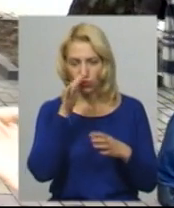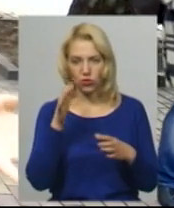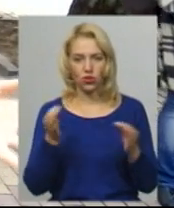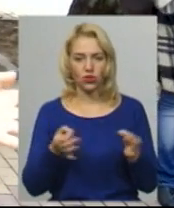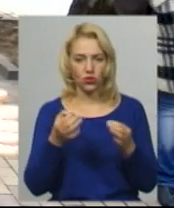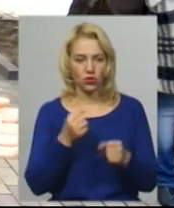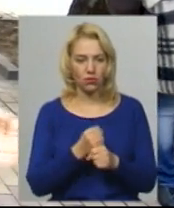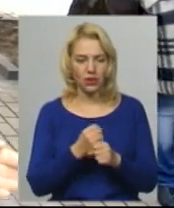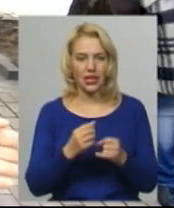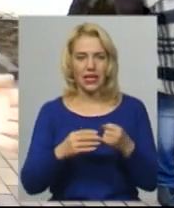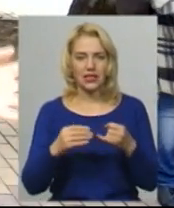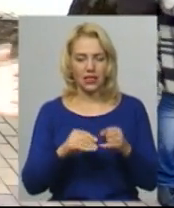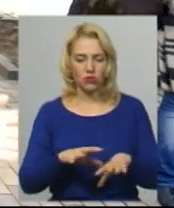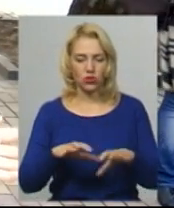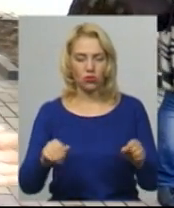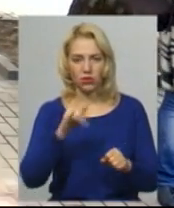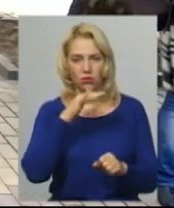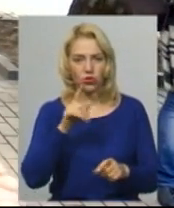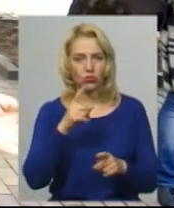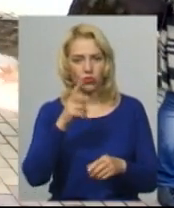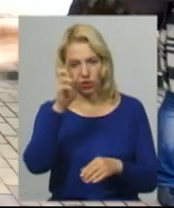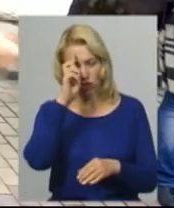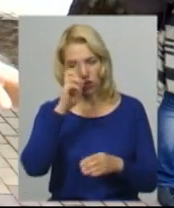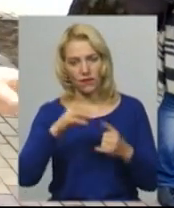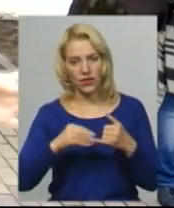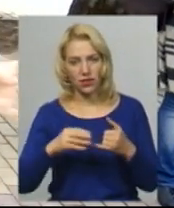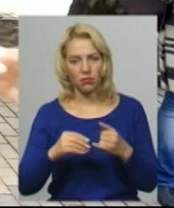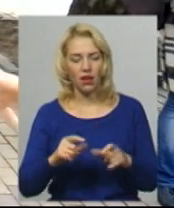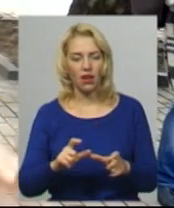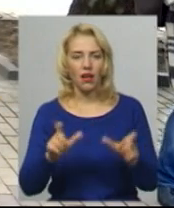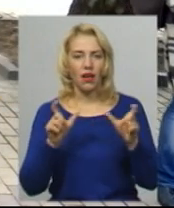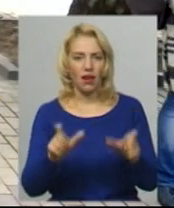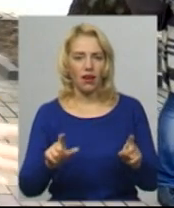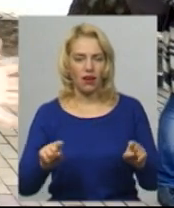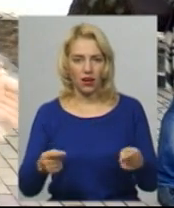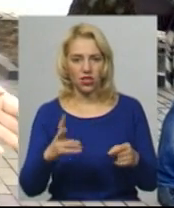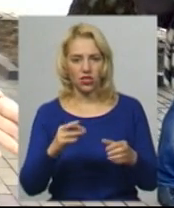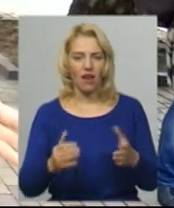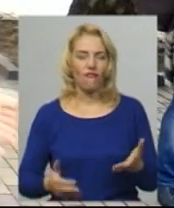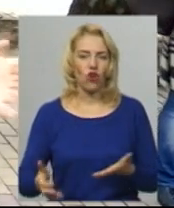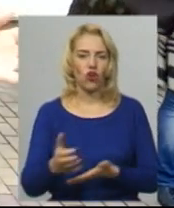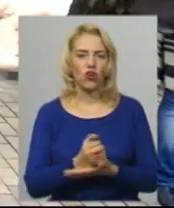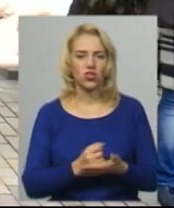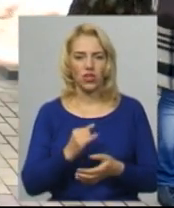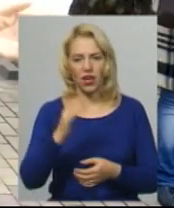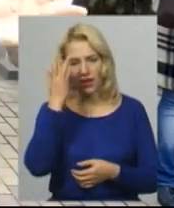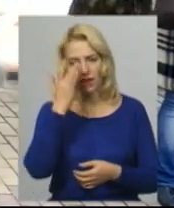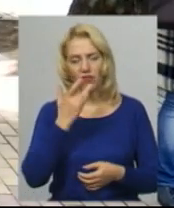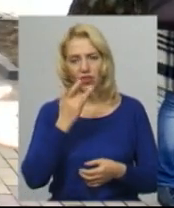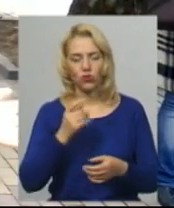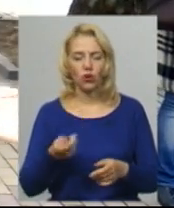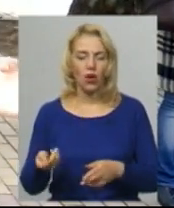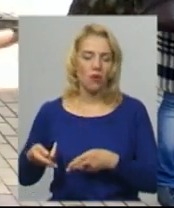діяти, землю закупити не можуть, бо це державна земля. Значить наклали арешт на врожай і приїхали влітку збирати замість